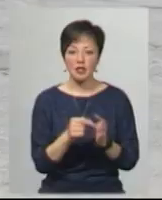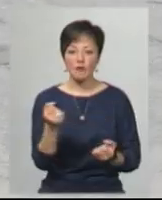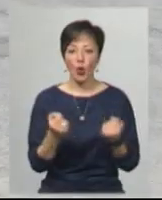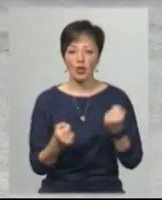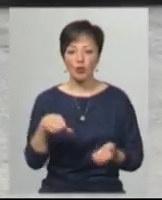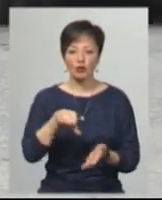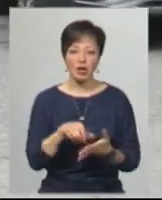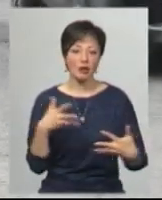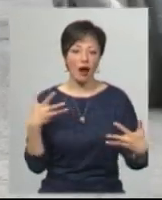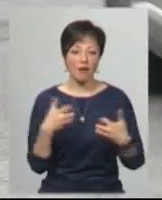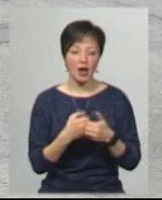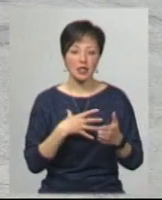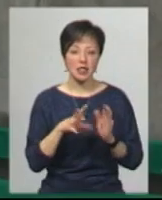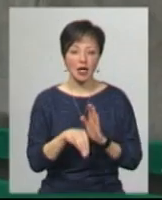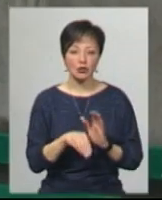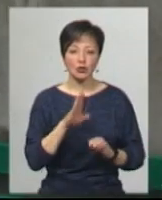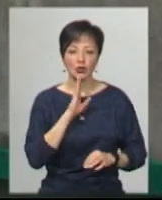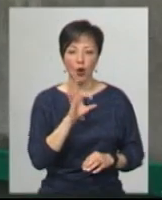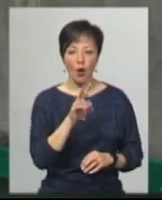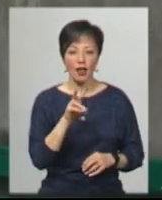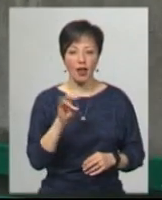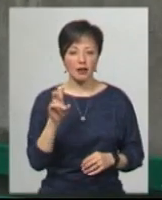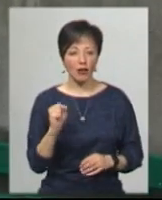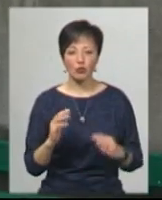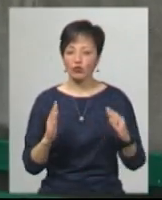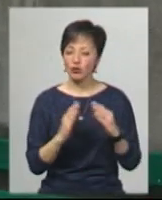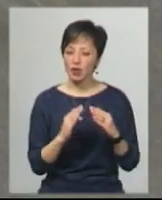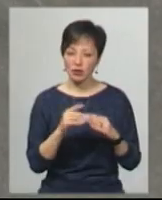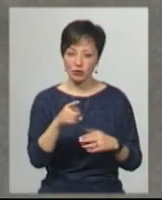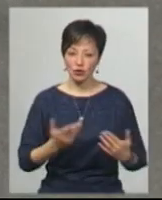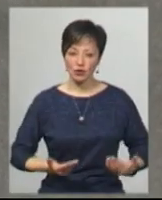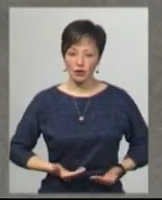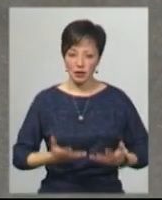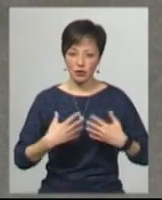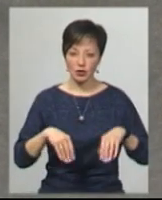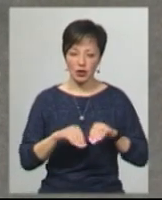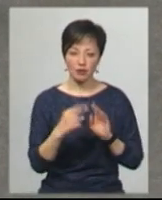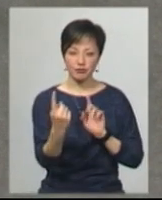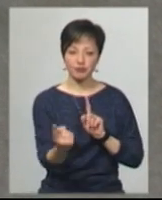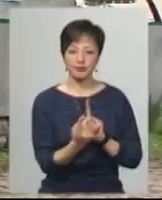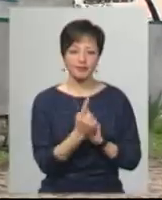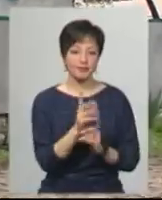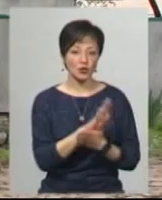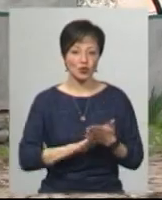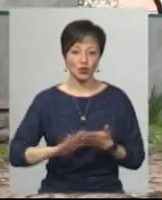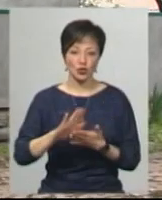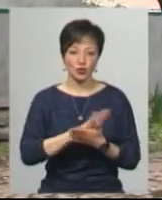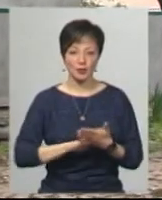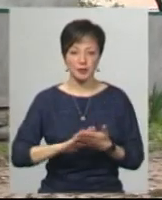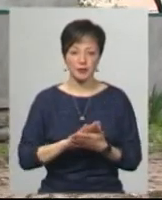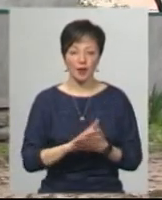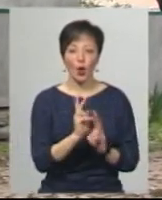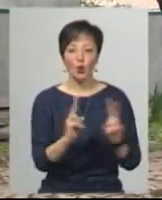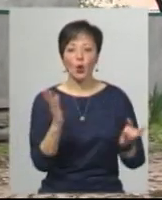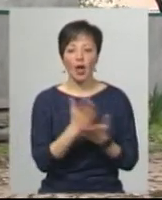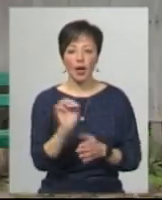учасником аварії, в якій загинула Олена Кухарук. Проте з будинку, де мешкає чоловік з родиною, до нас ніхто не вийшов. А є тут